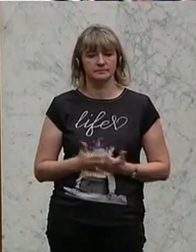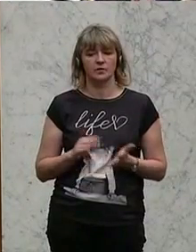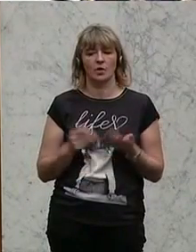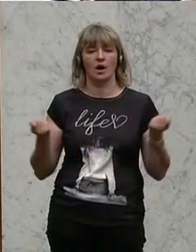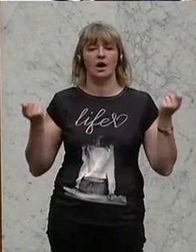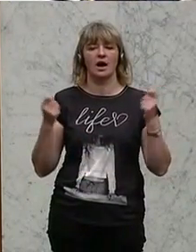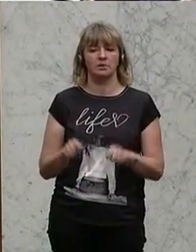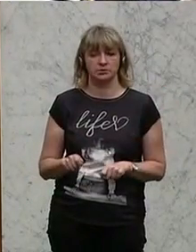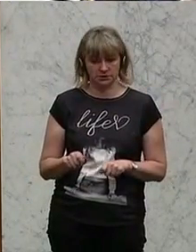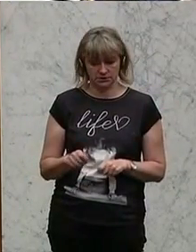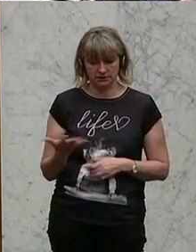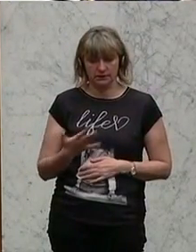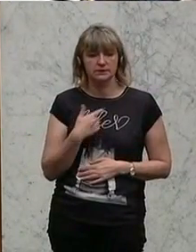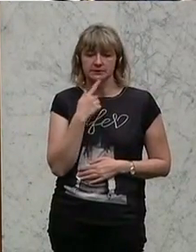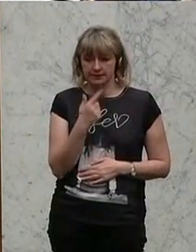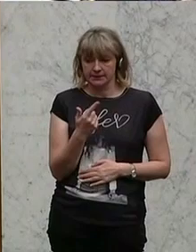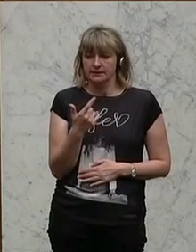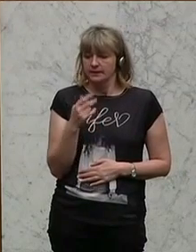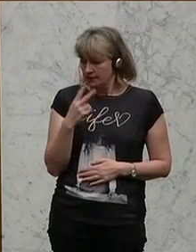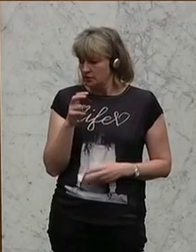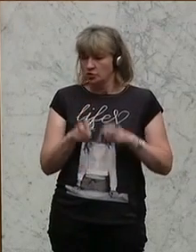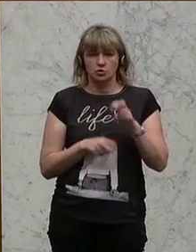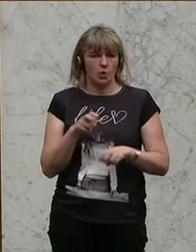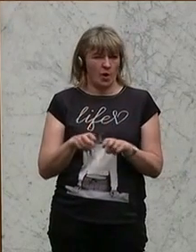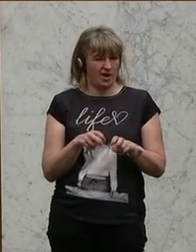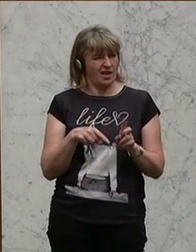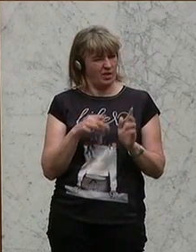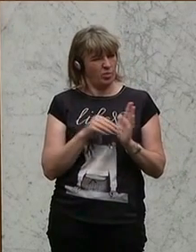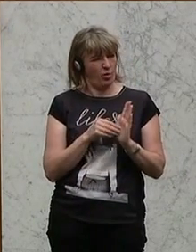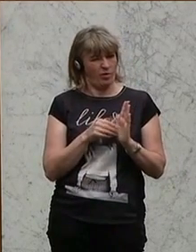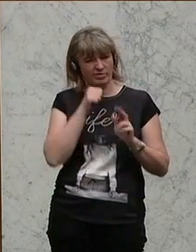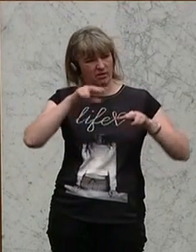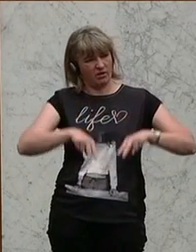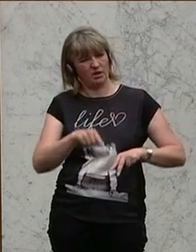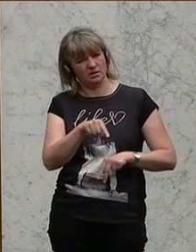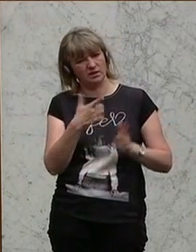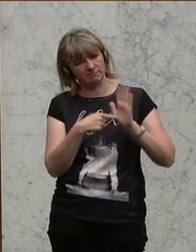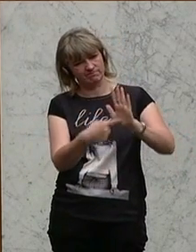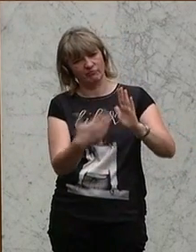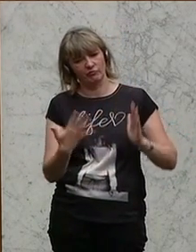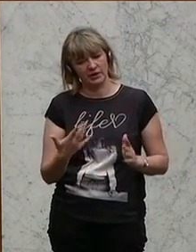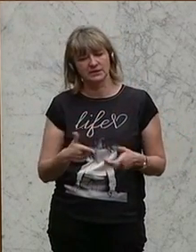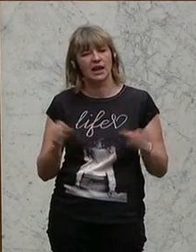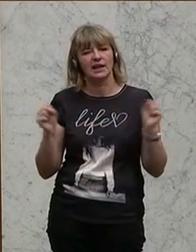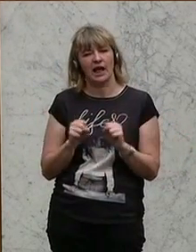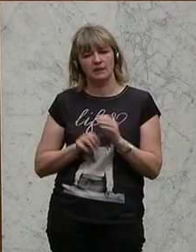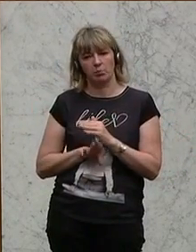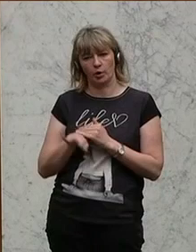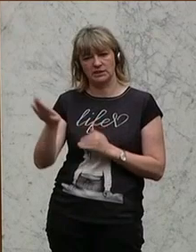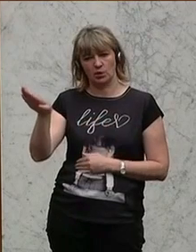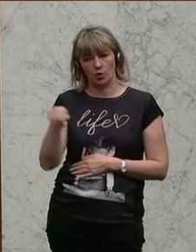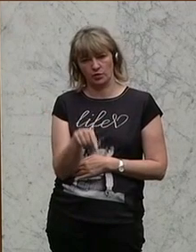Abschließend darf ich auf eine weitere steuerliche Ungerechtigkeit verweisen, und zwar auf die kalte Progression.